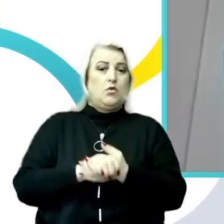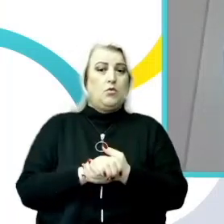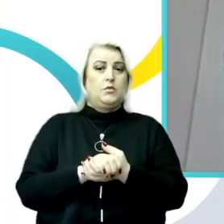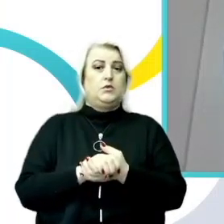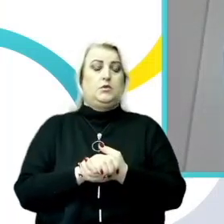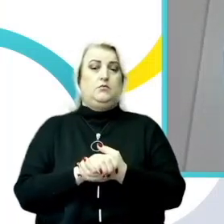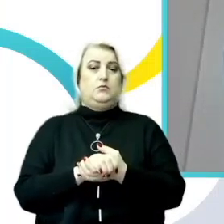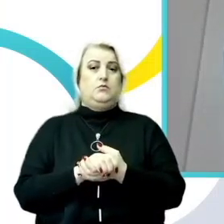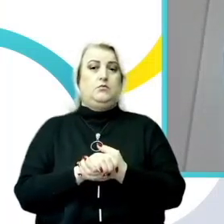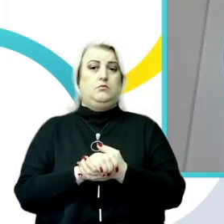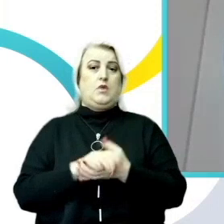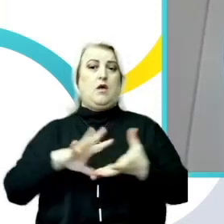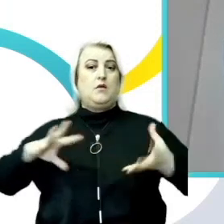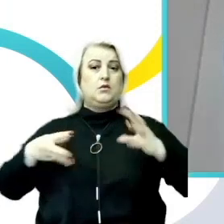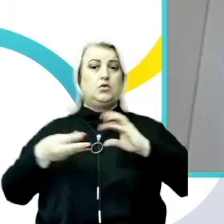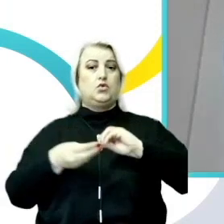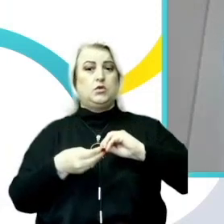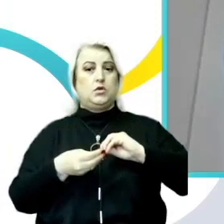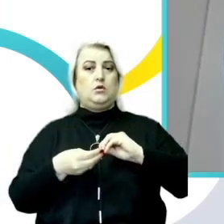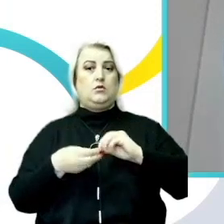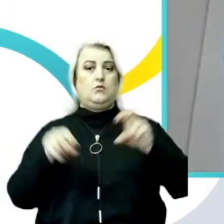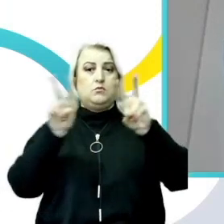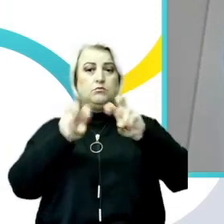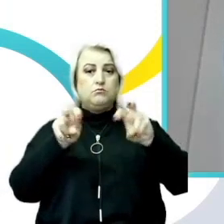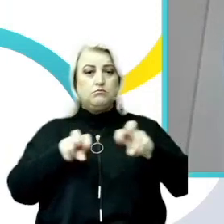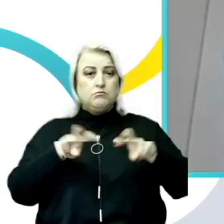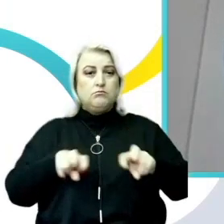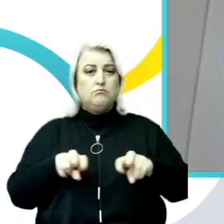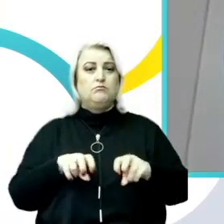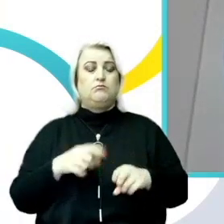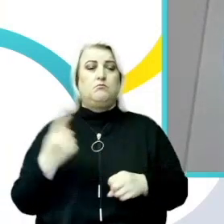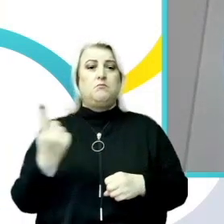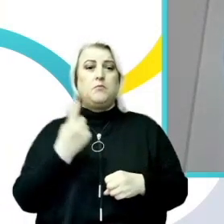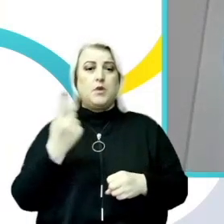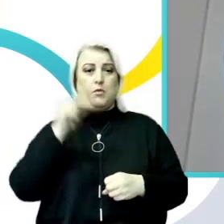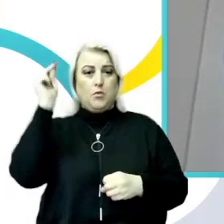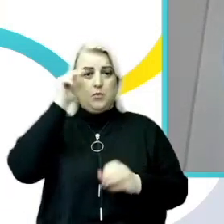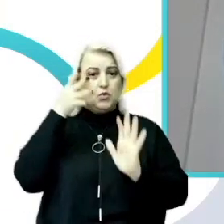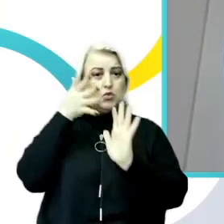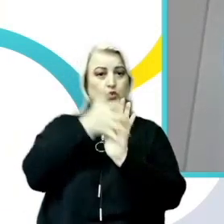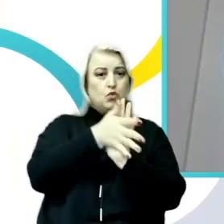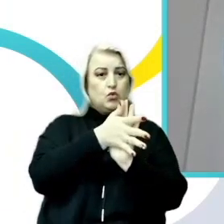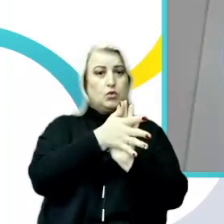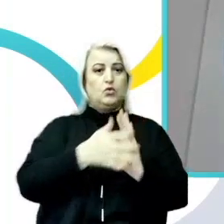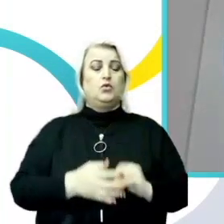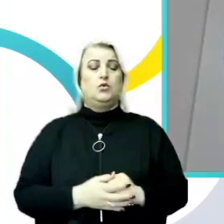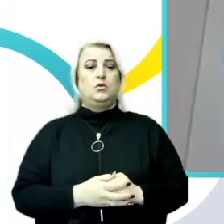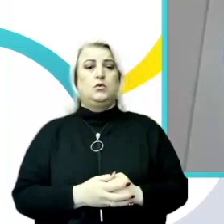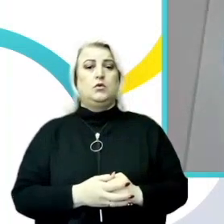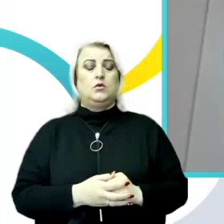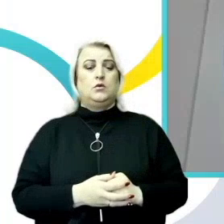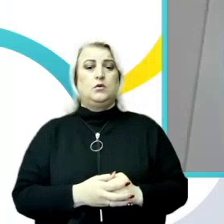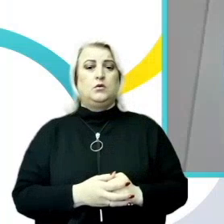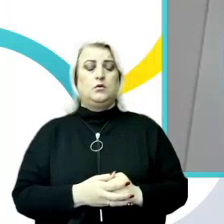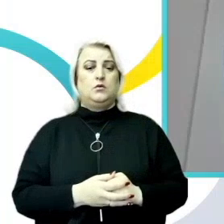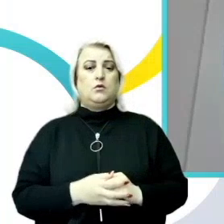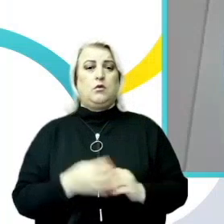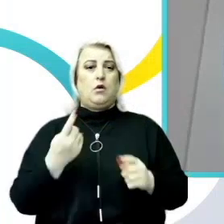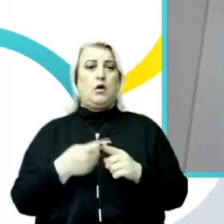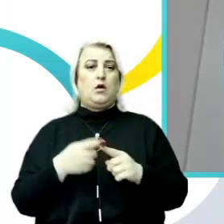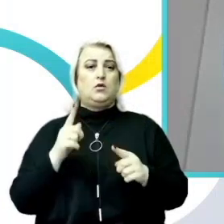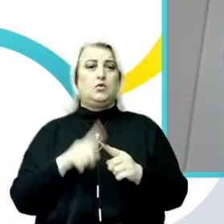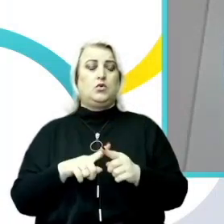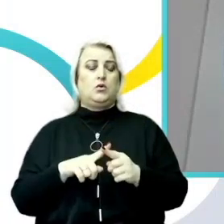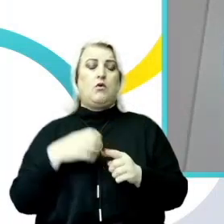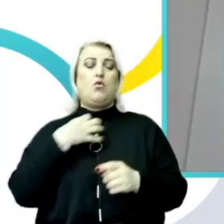constatările cercetării primului studiu care are